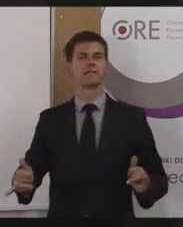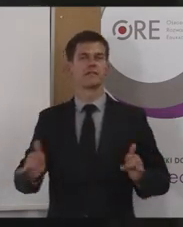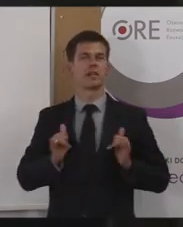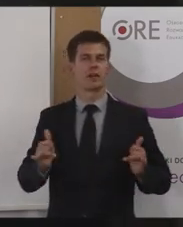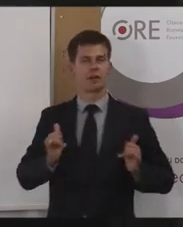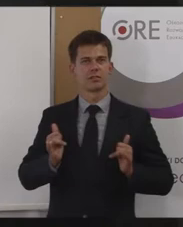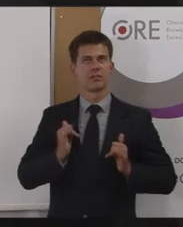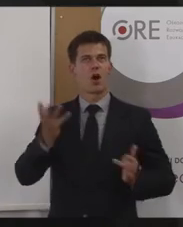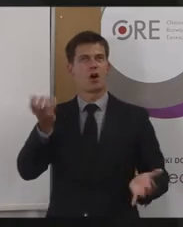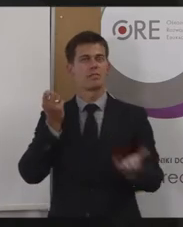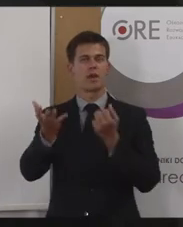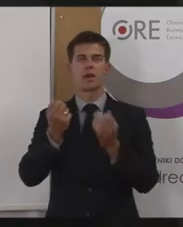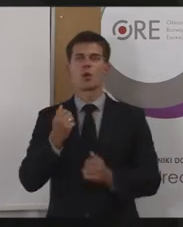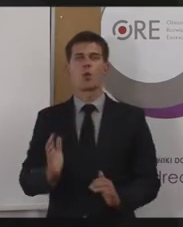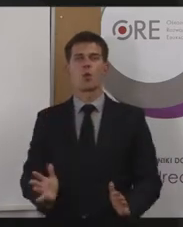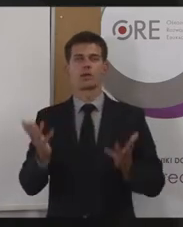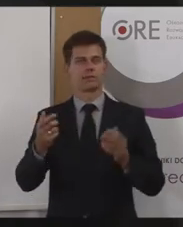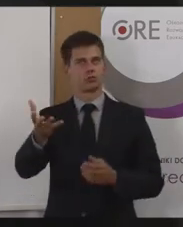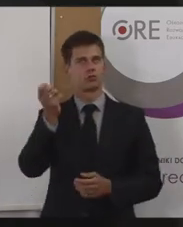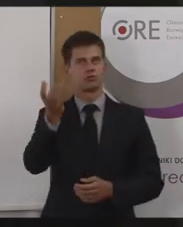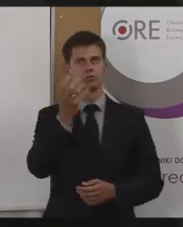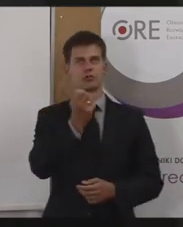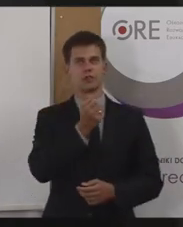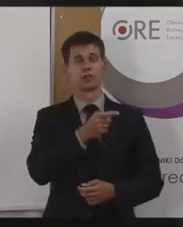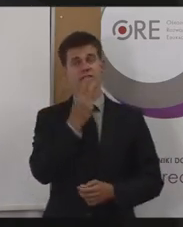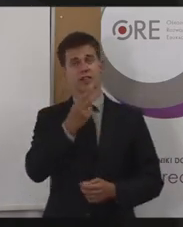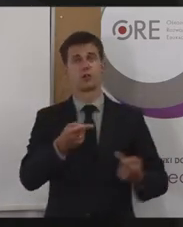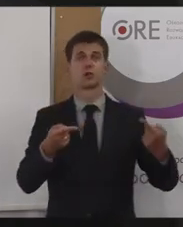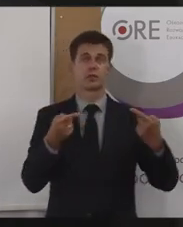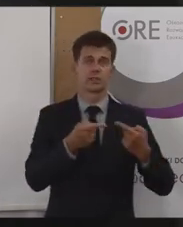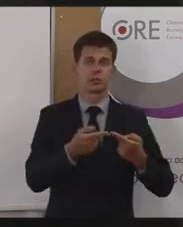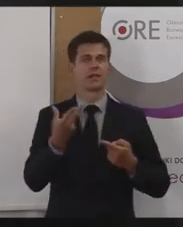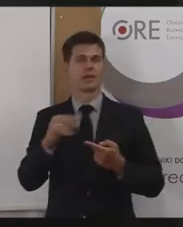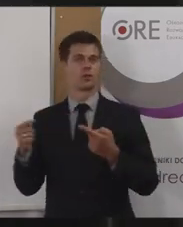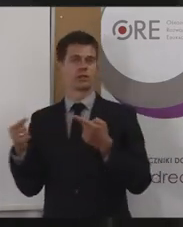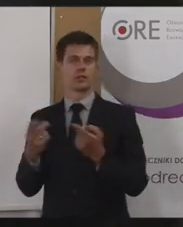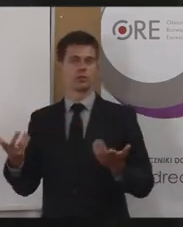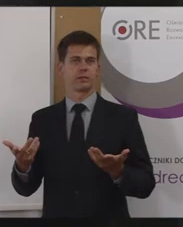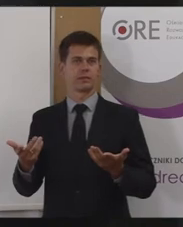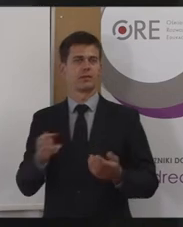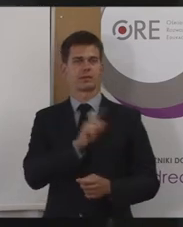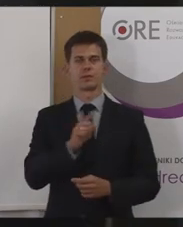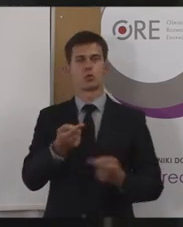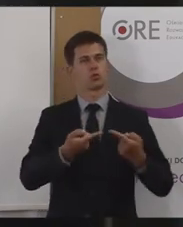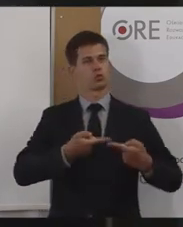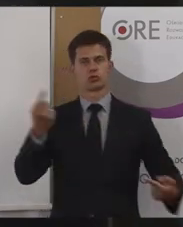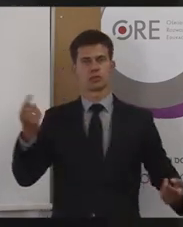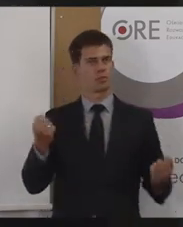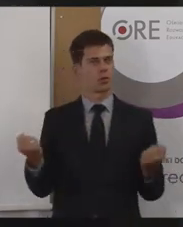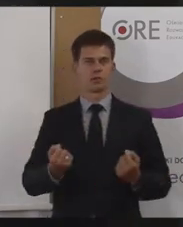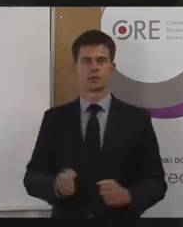Co to znaczy dostępne i niedostępne treści multimedialne, które oczywiście też w e